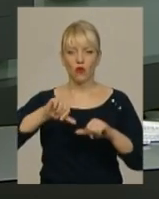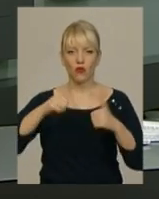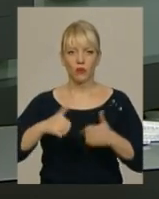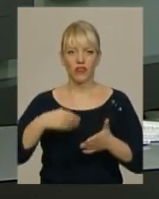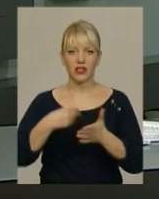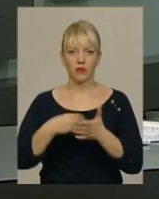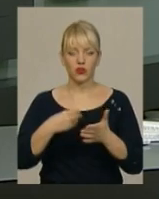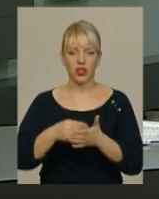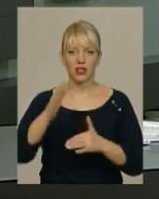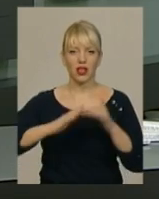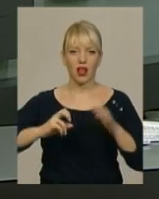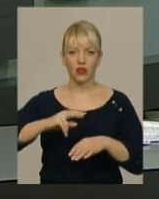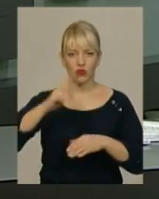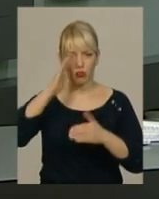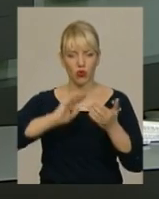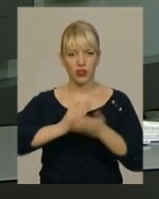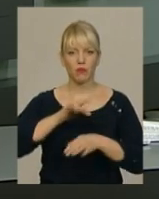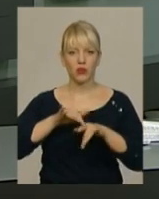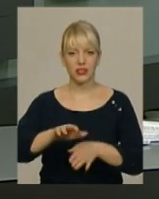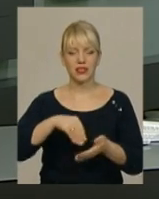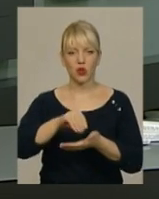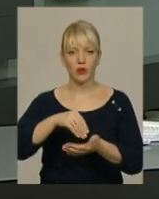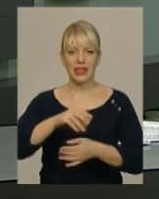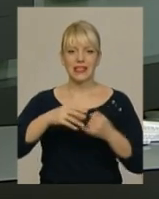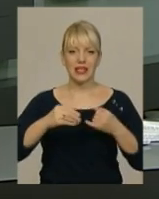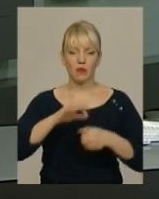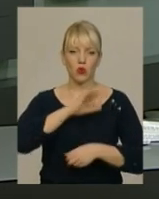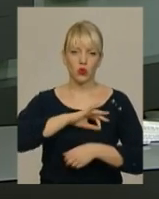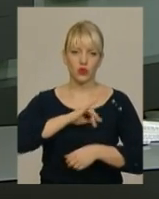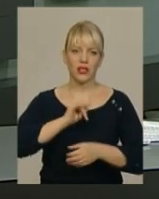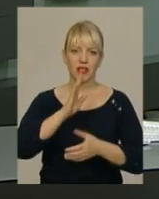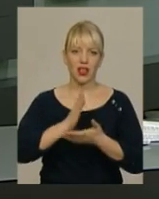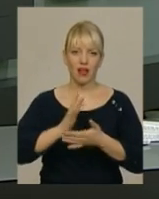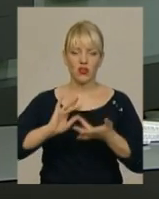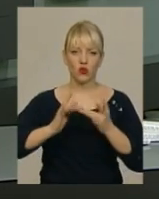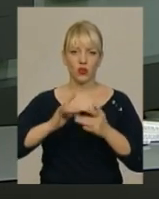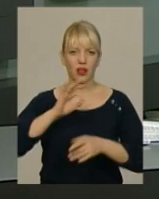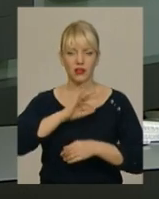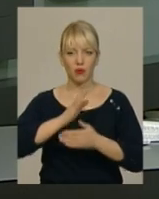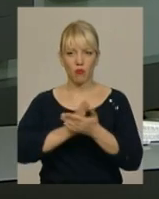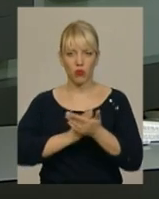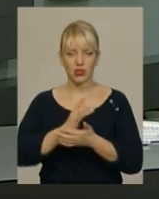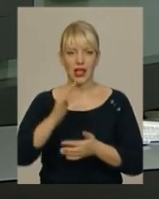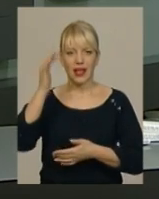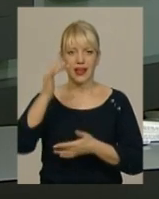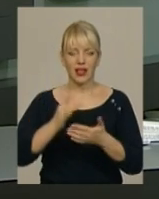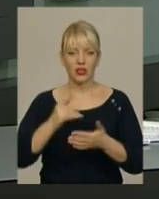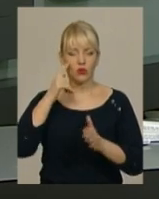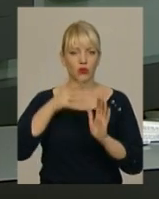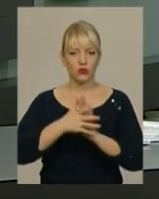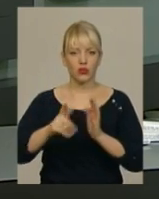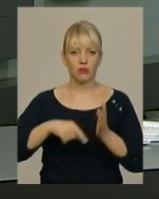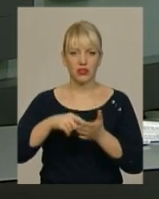бюджету, кадровій політиці, процесі закупівель, землекористування та наявності онлайн-послуг. До рейтингу «Прозорі міста» увійшли